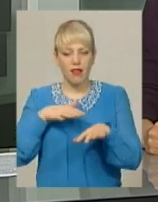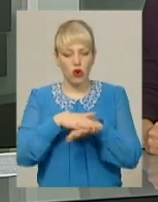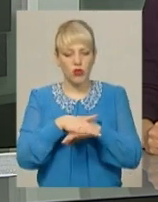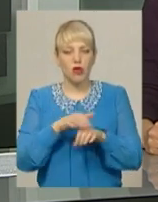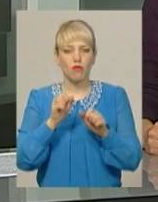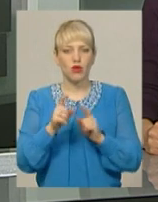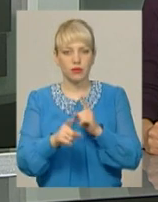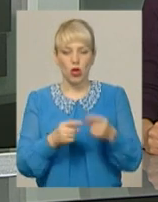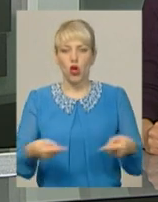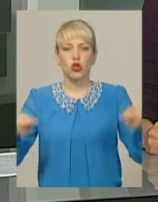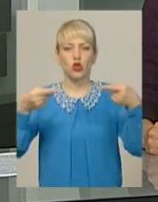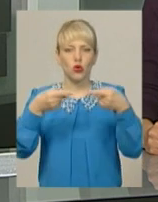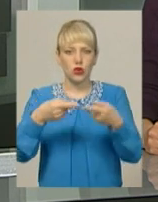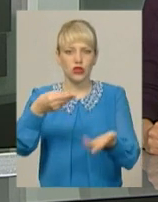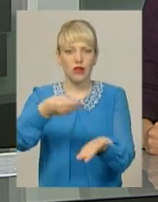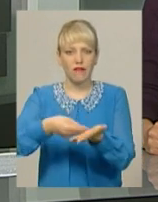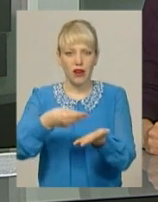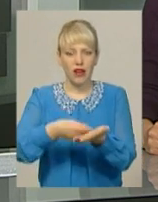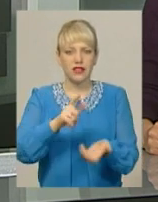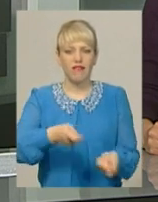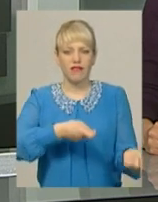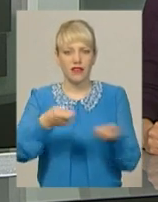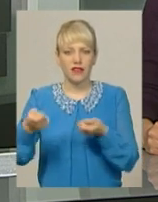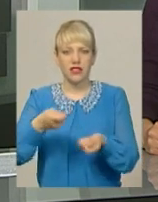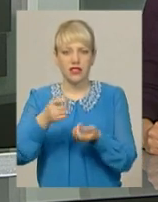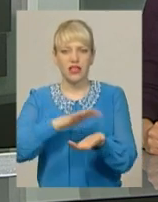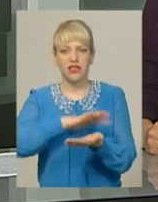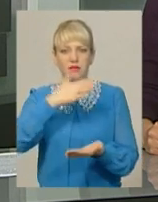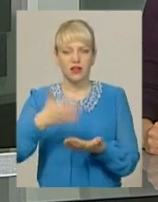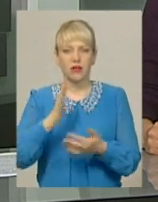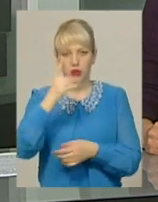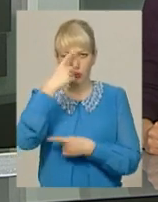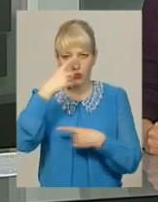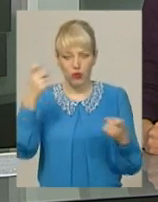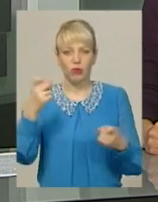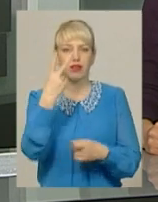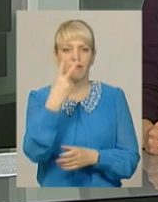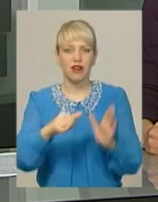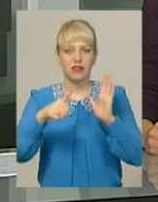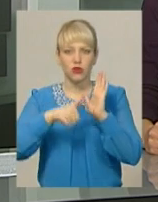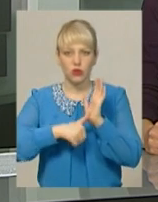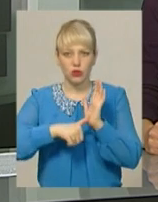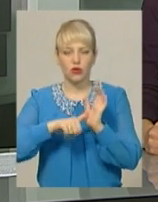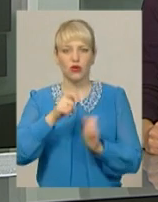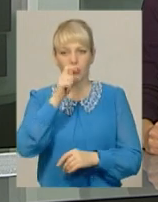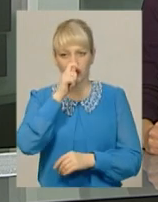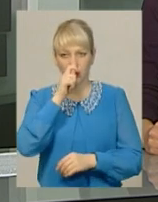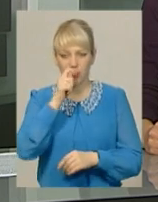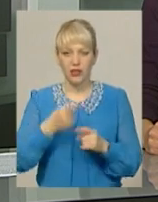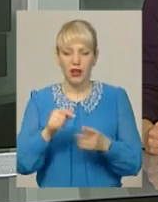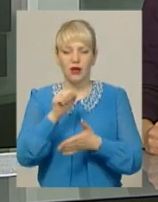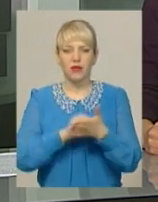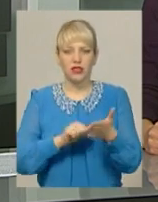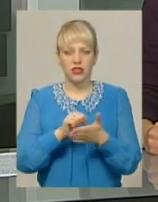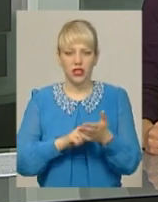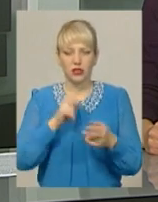Остаточну вартість нового тарифу на вивезення сміття хмельничанам повідомляє 26 квітня. Очільник спецкомунтрансу каже, що причиною